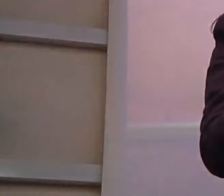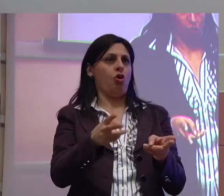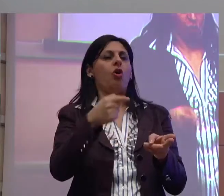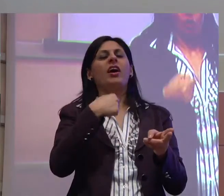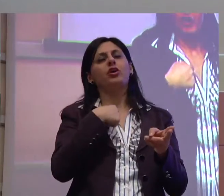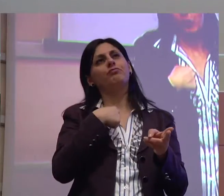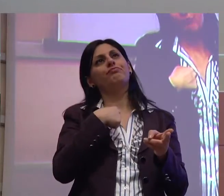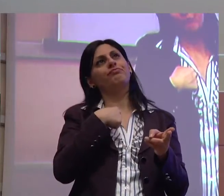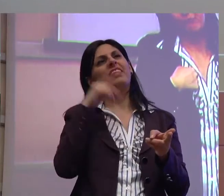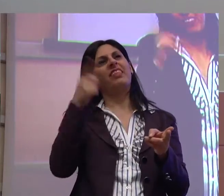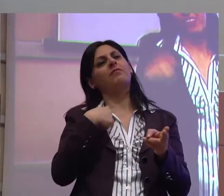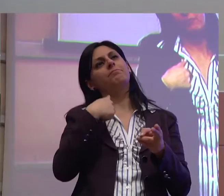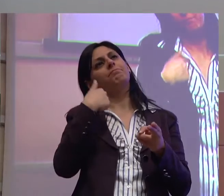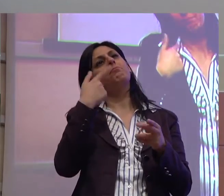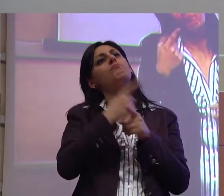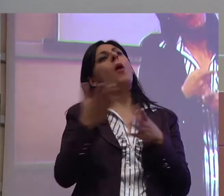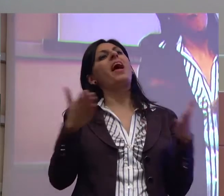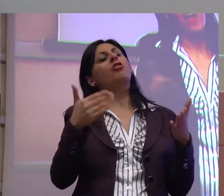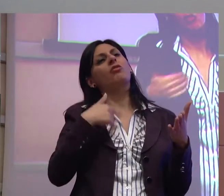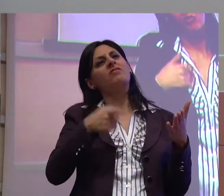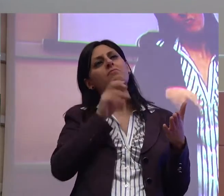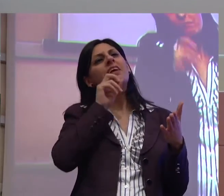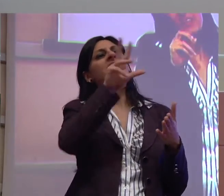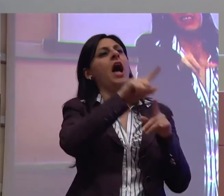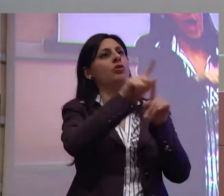messaggio in questo momento. Guardate,